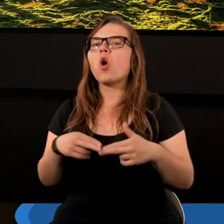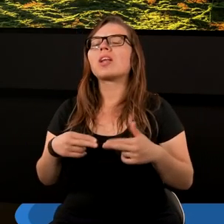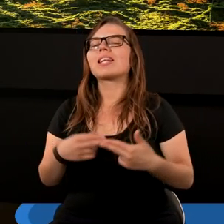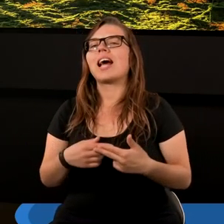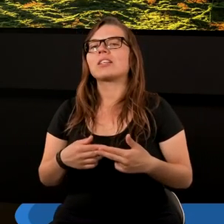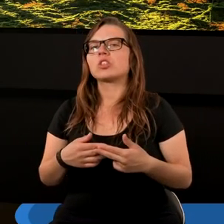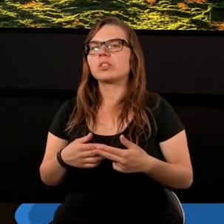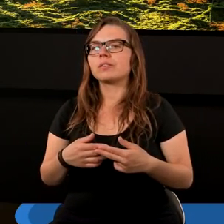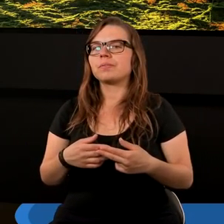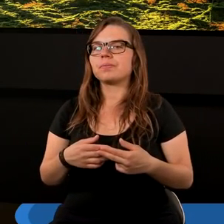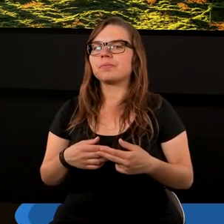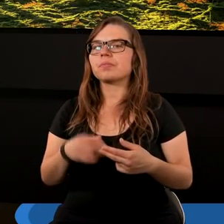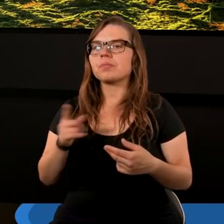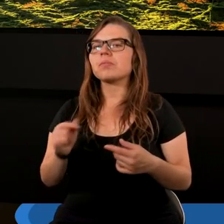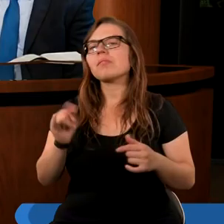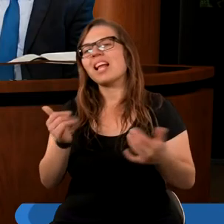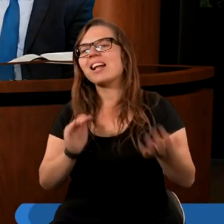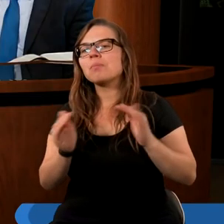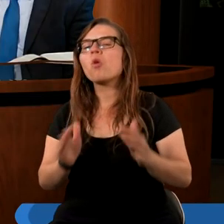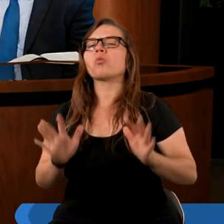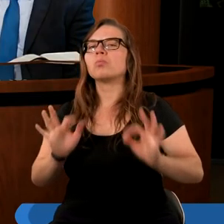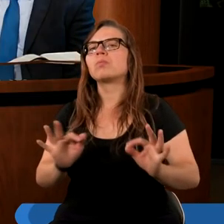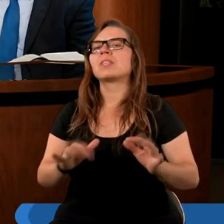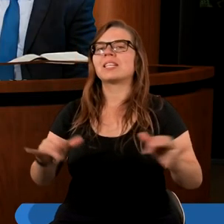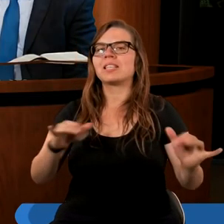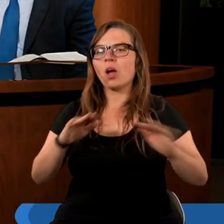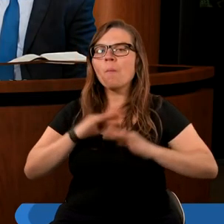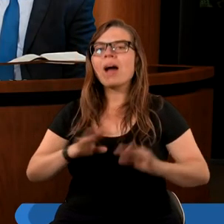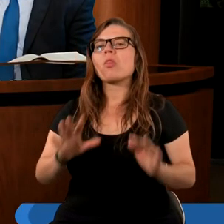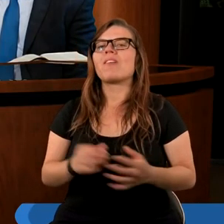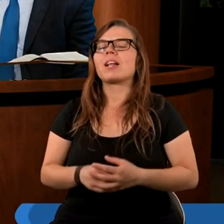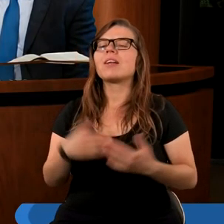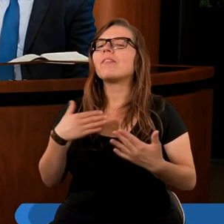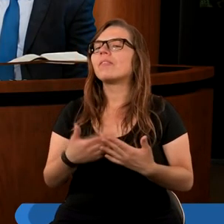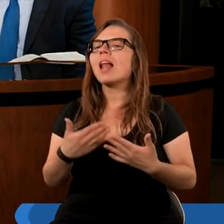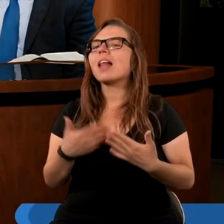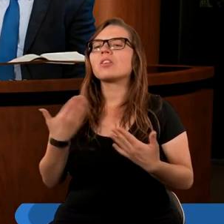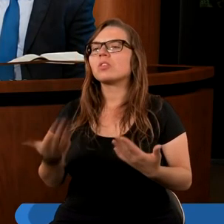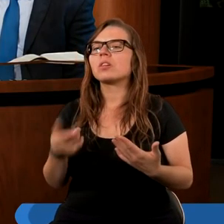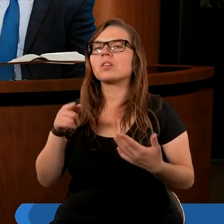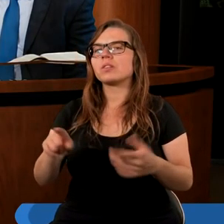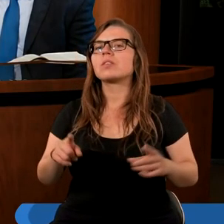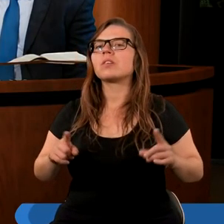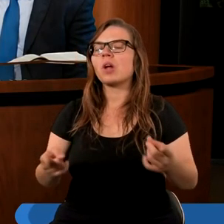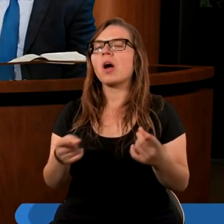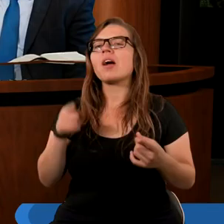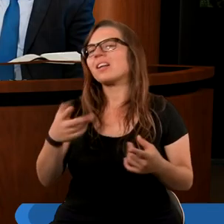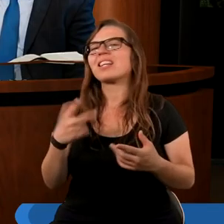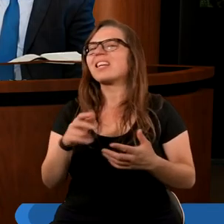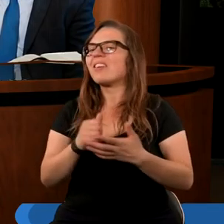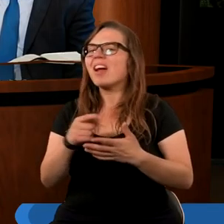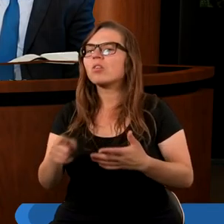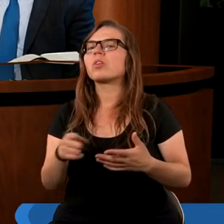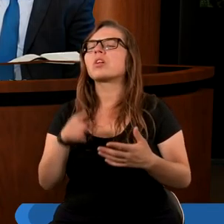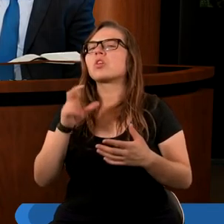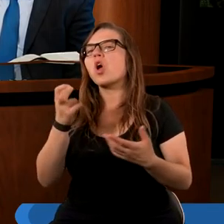w jakiś sposób opanowana. I dlatego ja nie kwestionuję